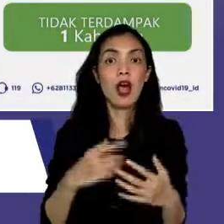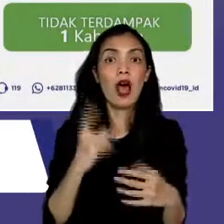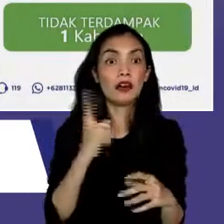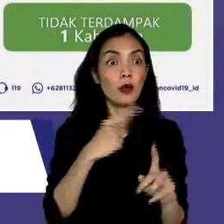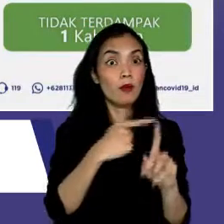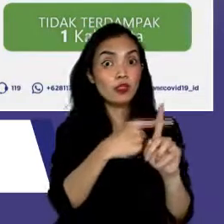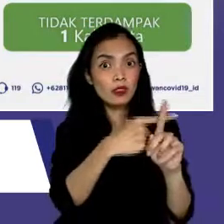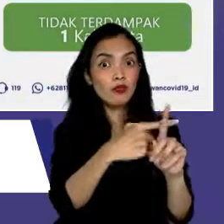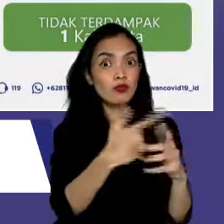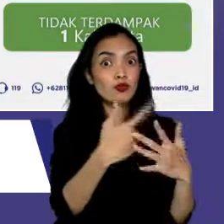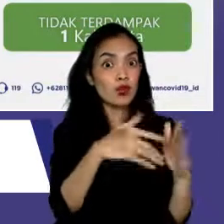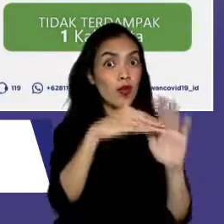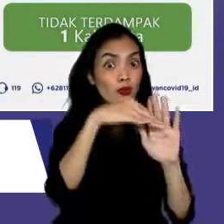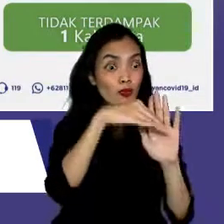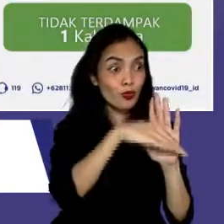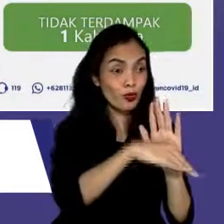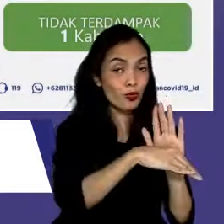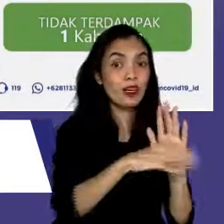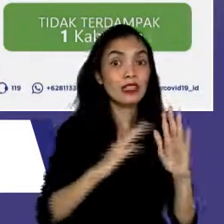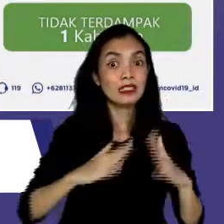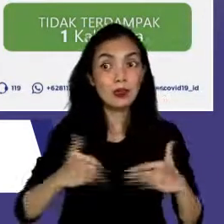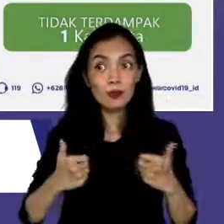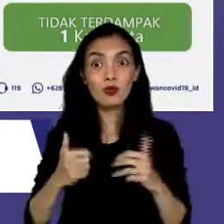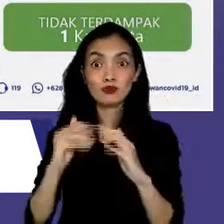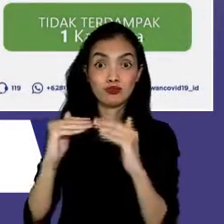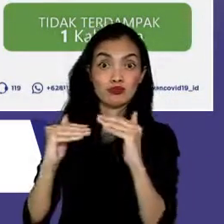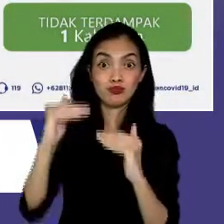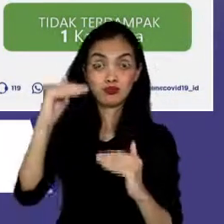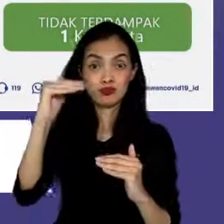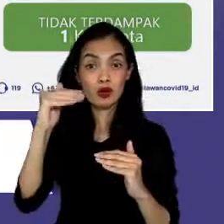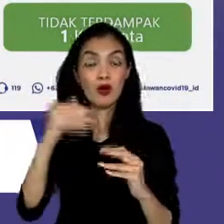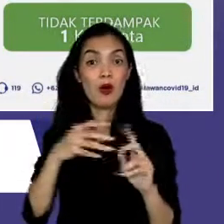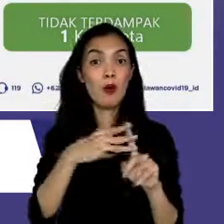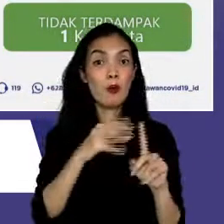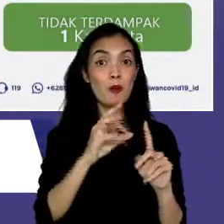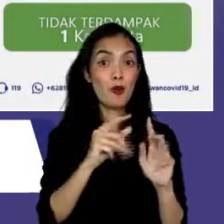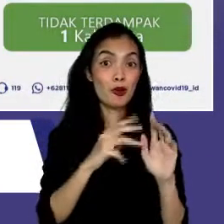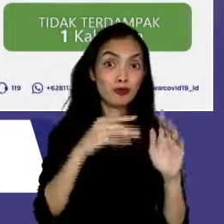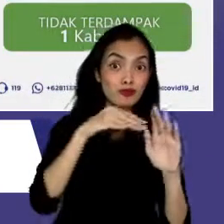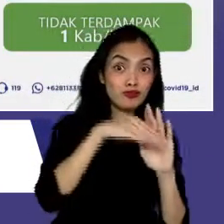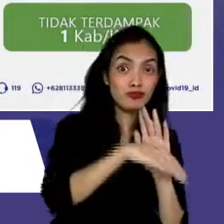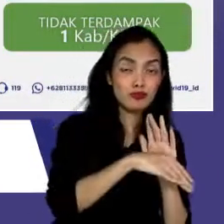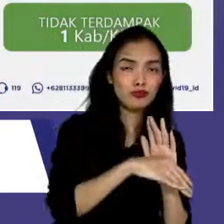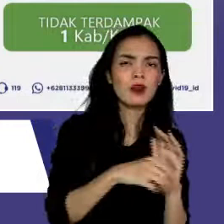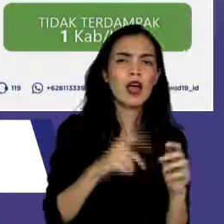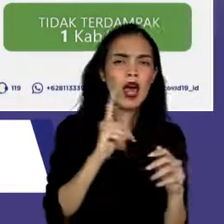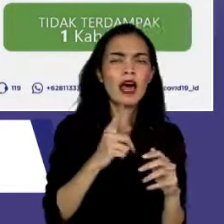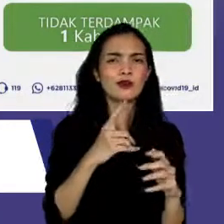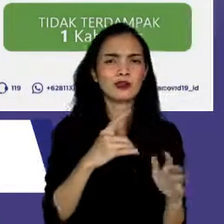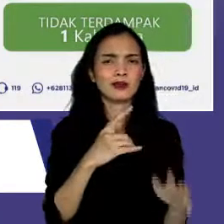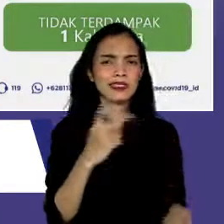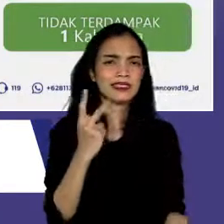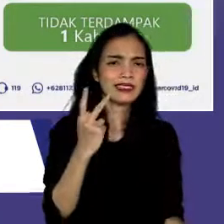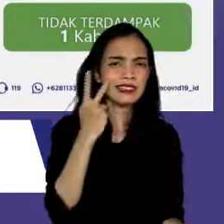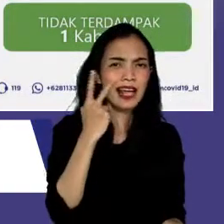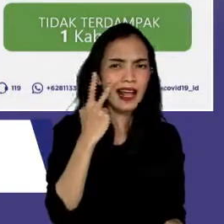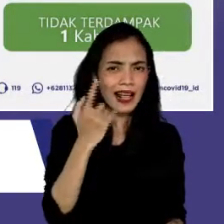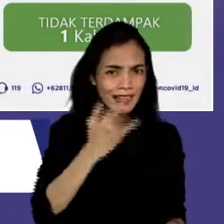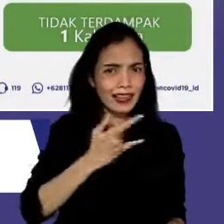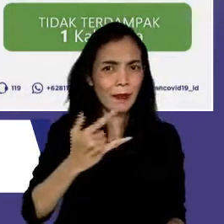yang menunjukkan penurunan, serta kesembuhan yang meningkat, ini harus terus kita pertahankan. Dengan begitu,